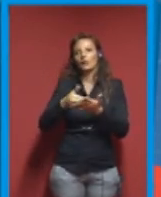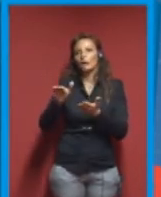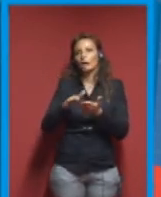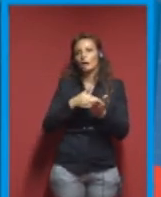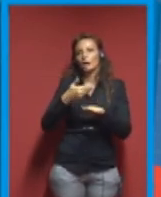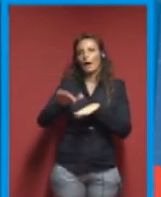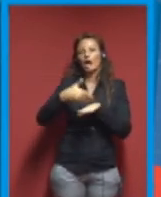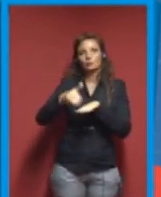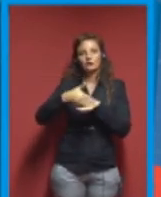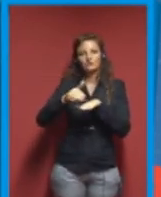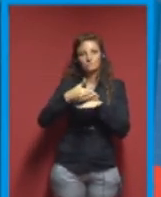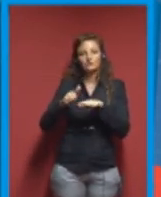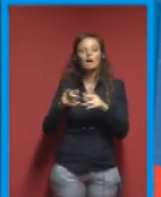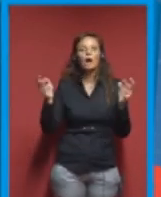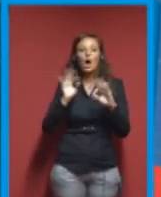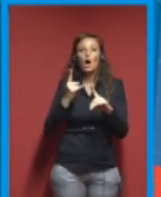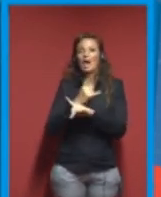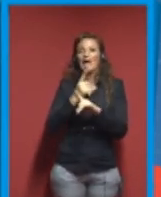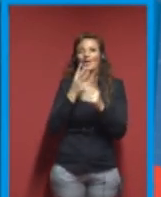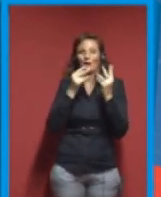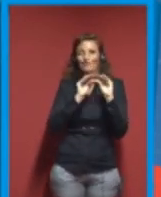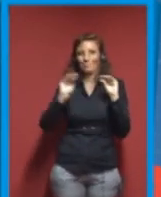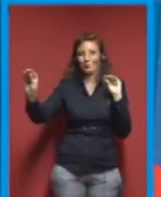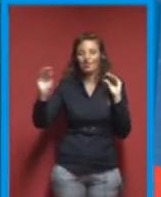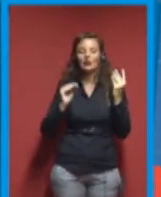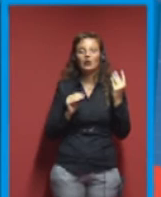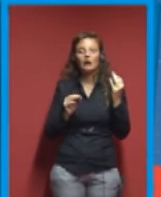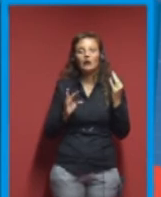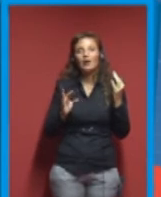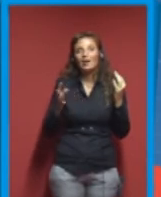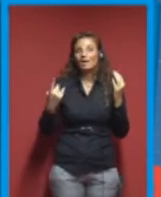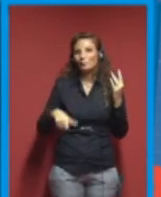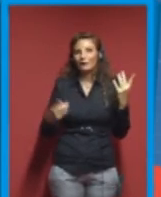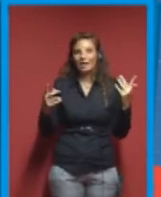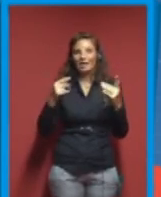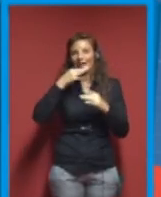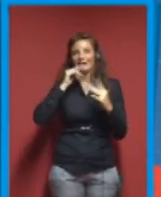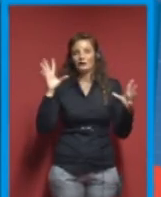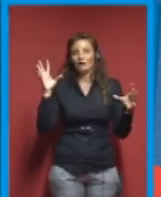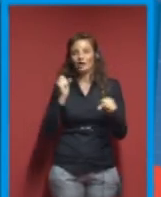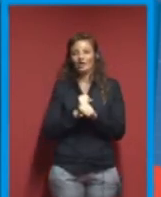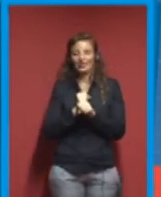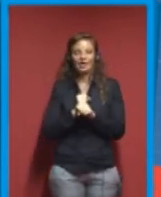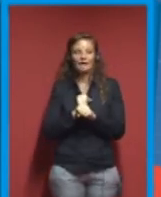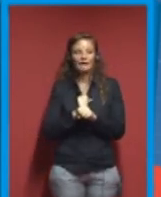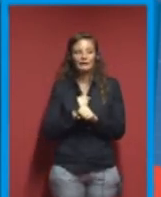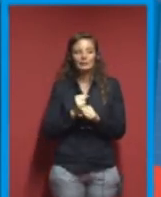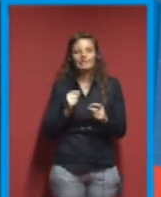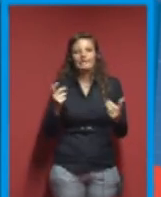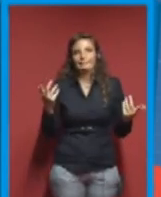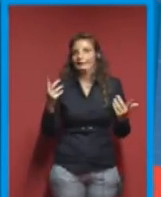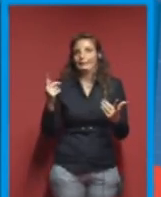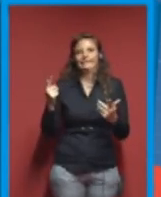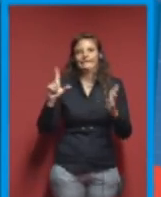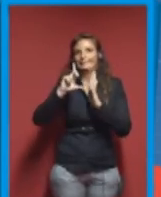Oppure compensato. E questo porta a concludere la mia relazione. Purtroppo non abbiamo tempo delle